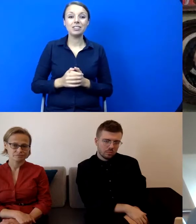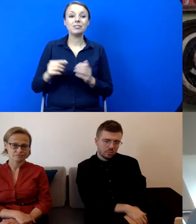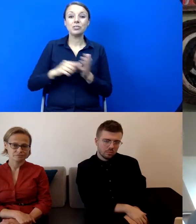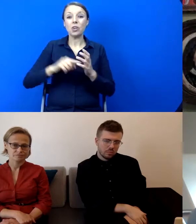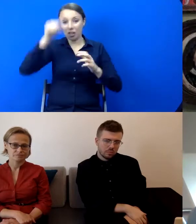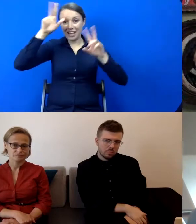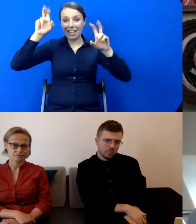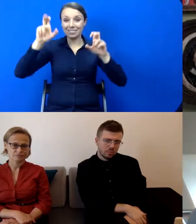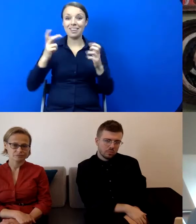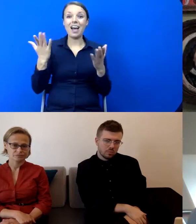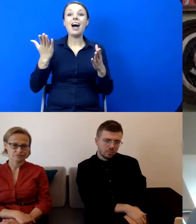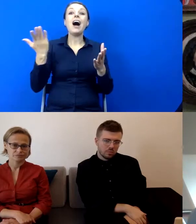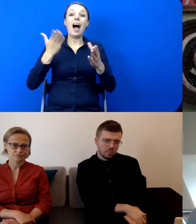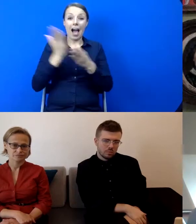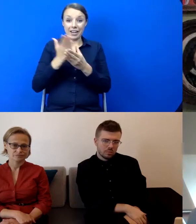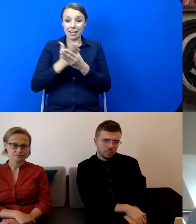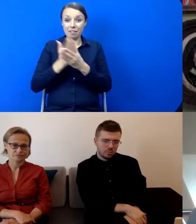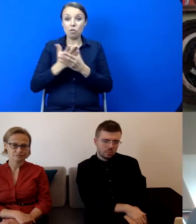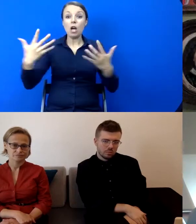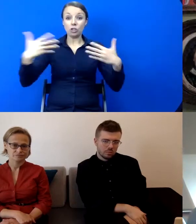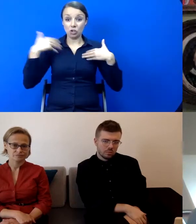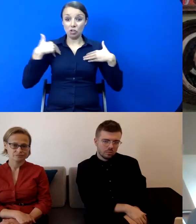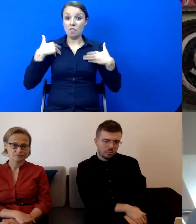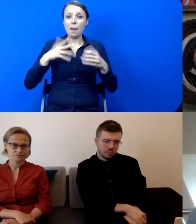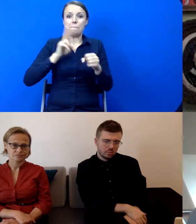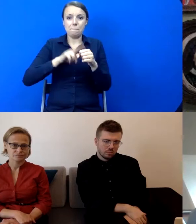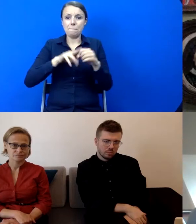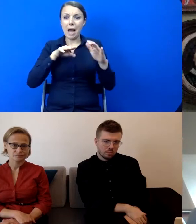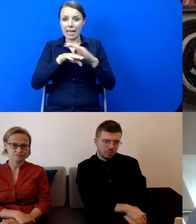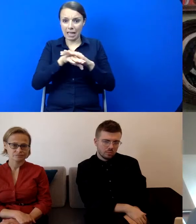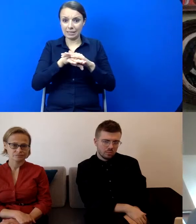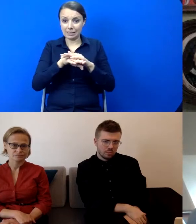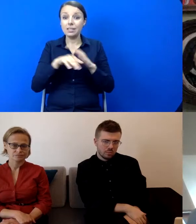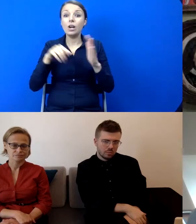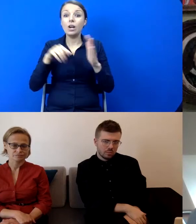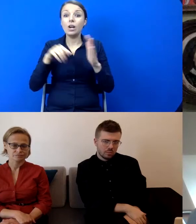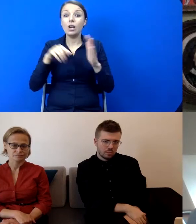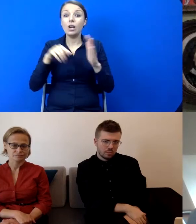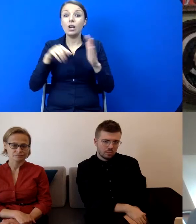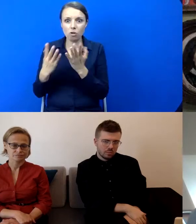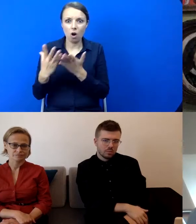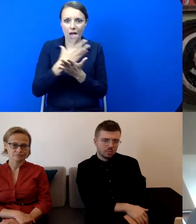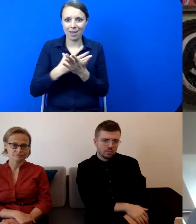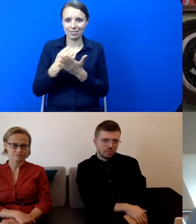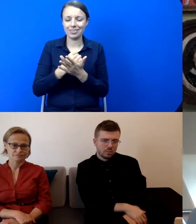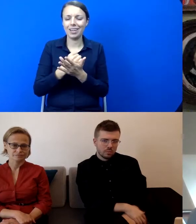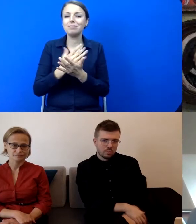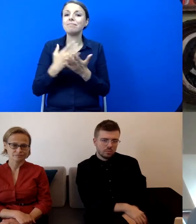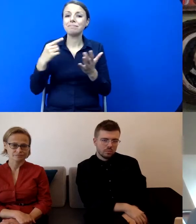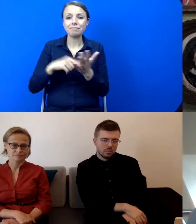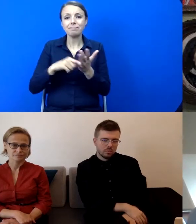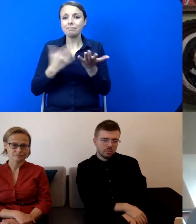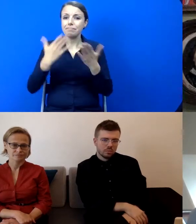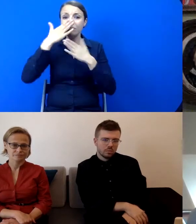To ma bezpośrednie nawiązanie właśnie do historii kolekcji. Jakby do tego pokazu